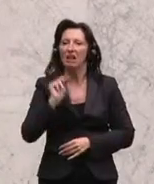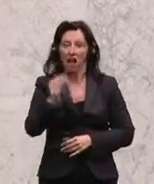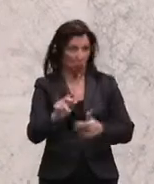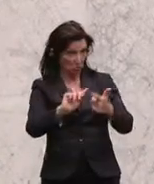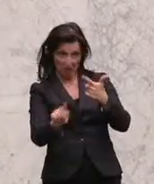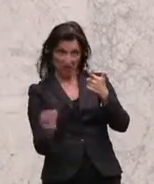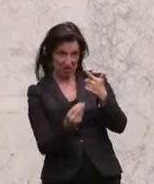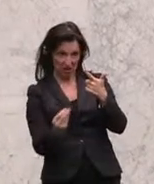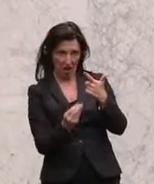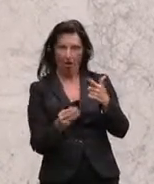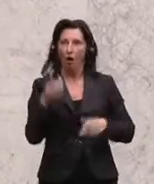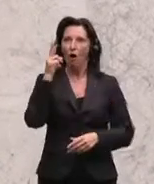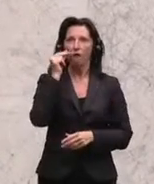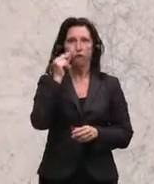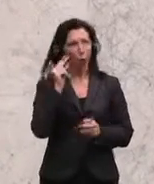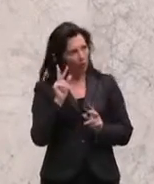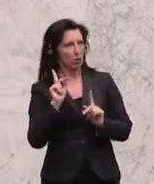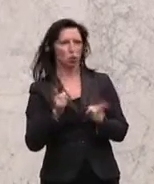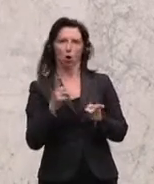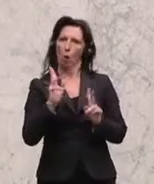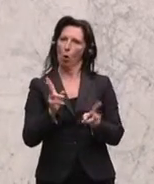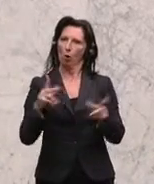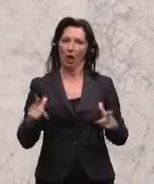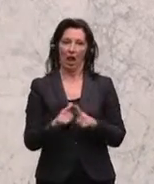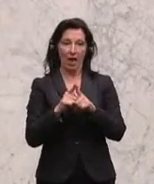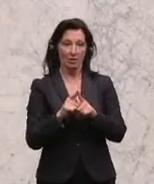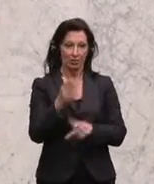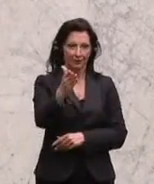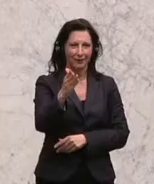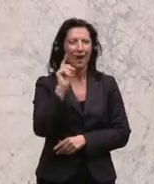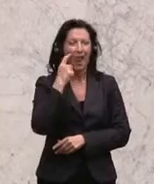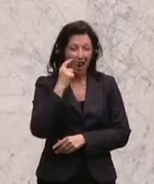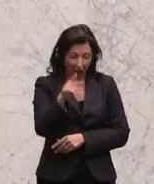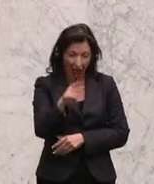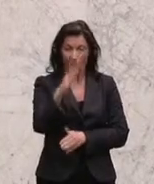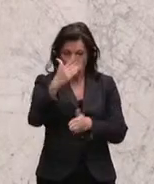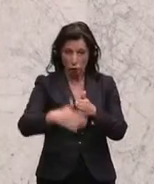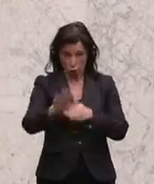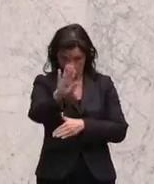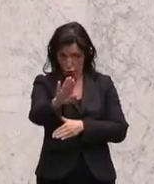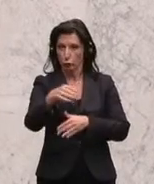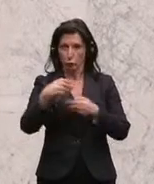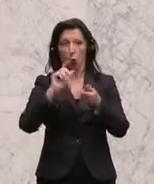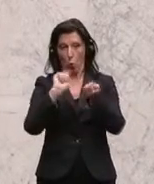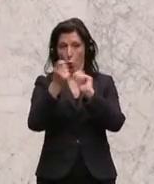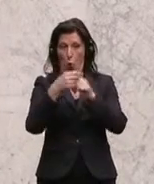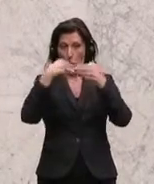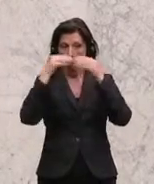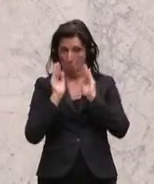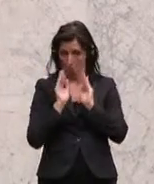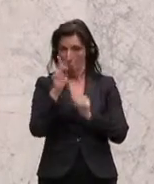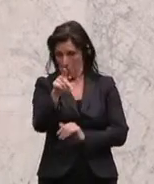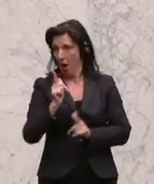Punkt, leistbares Wohnen. Nein, das Lachen wird ja dann am Schluss davon gehen, weil für den Schluss aber etwas für Sie aufkommen.